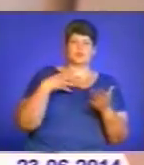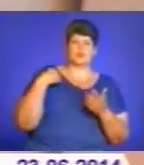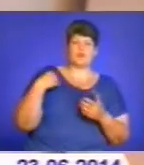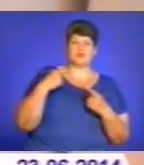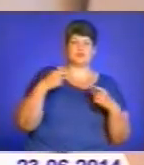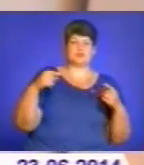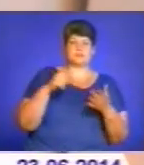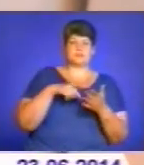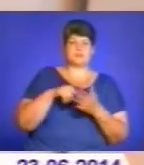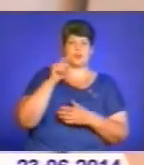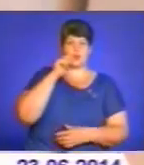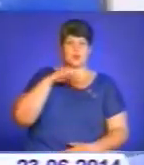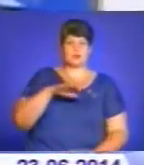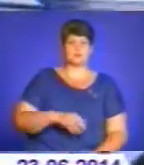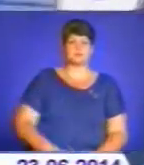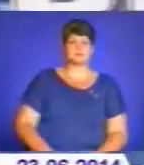України.